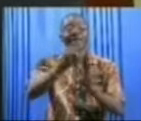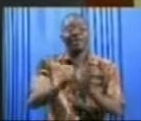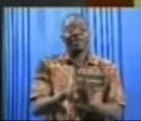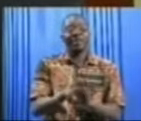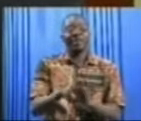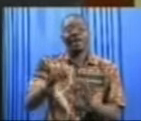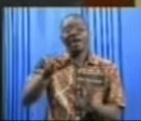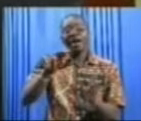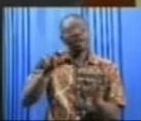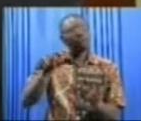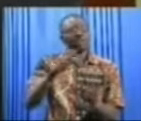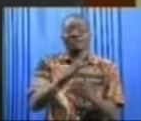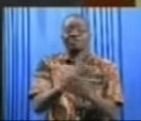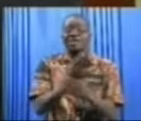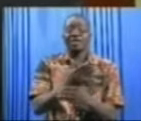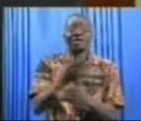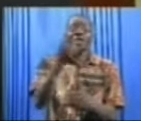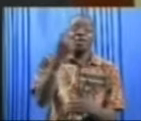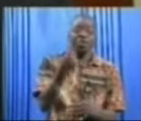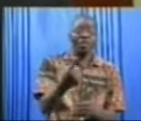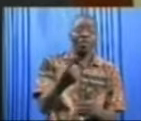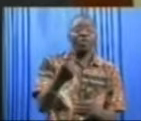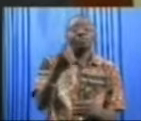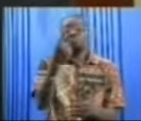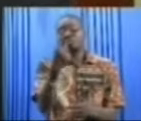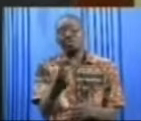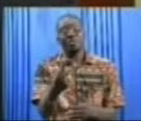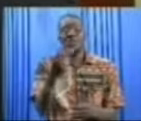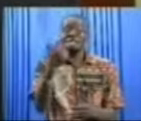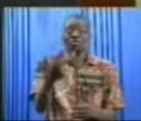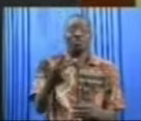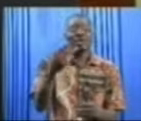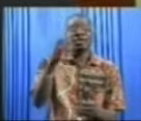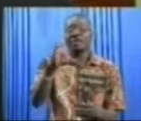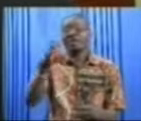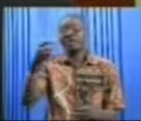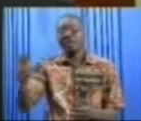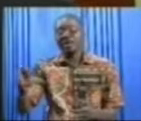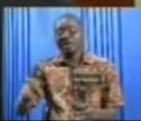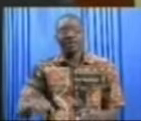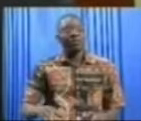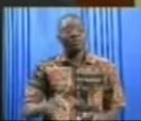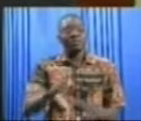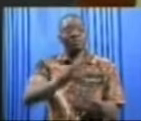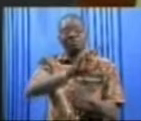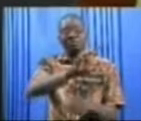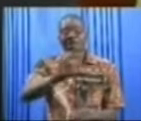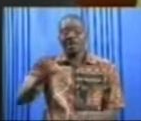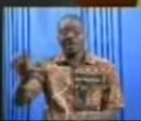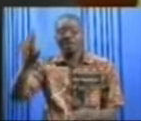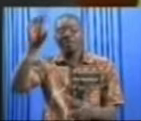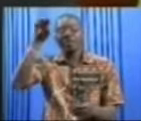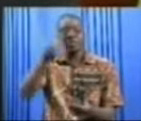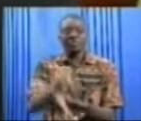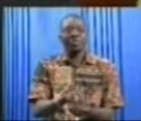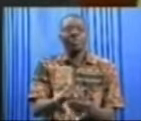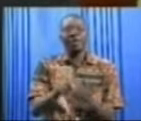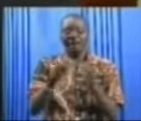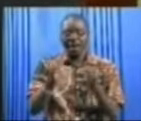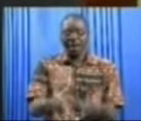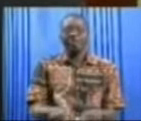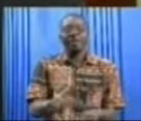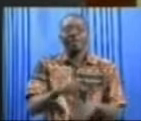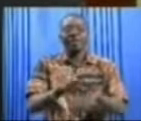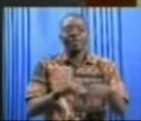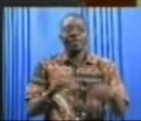entre 1,5 cm à 3 cm de largeur, si vous voulez qu'on appelle ça comme ça. Ce que